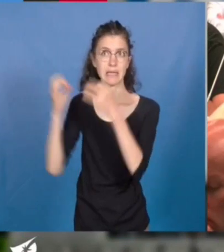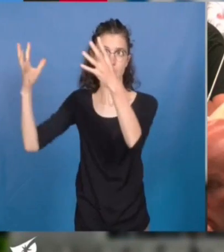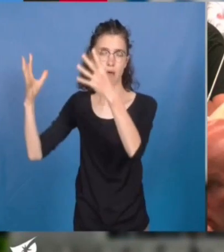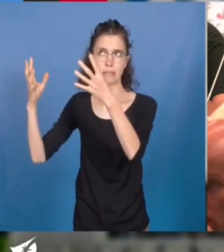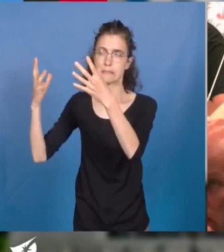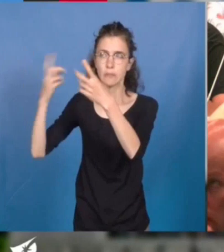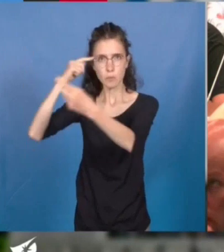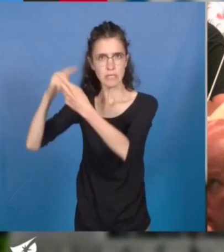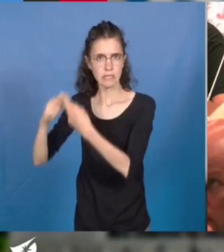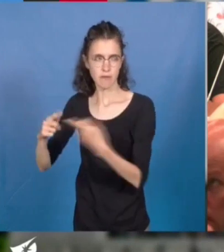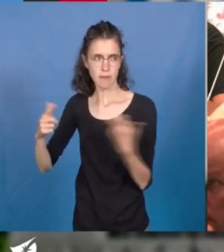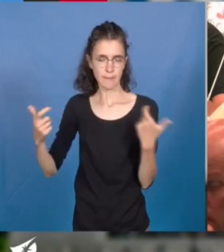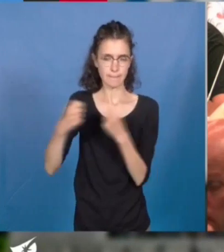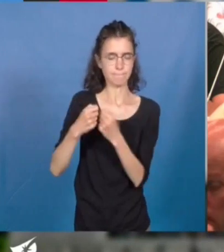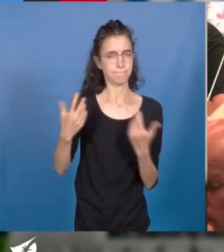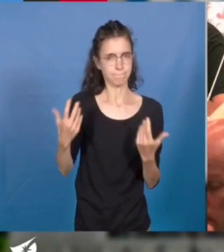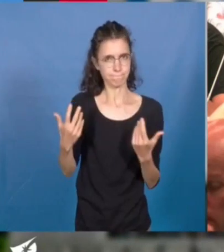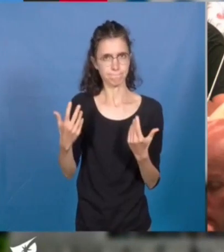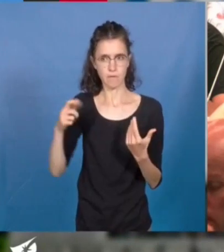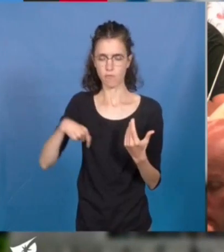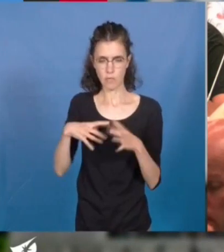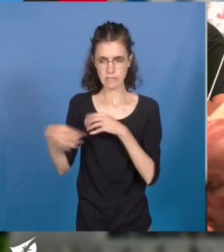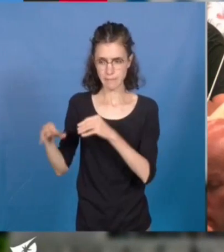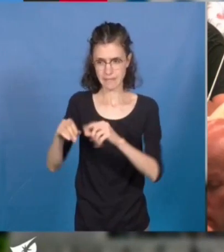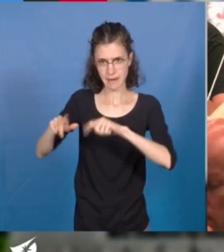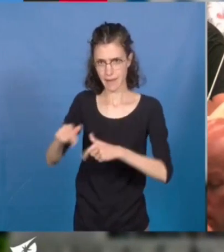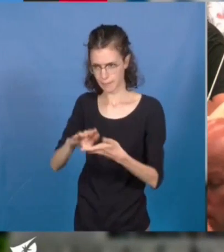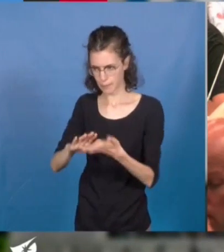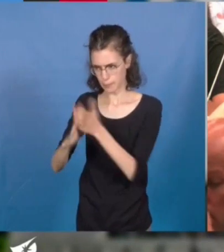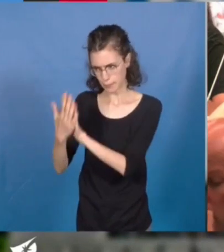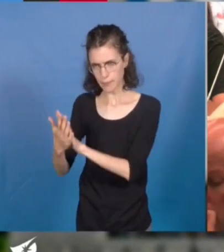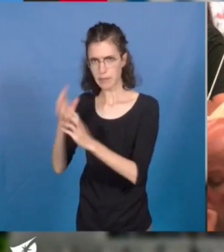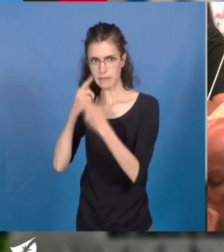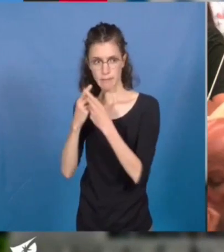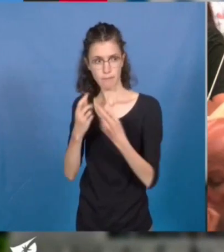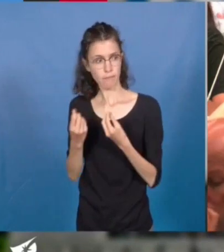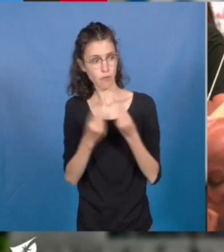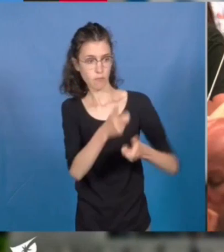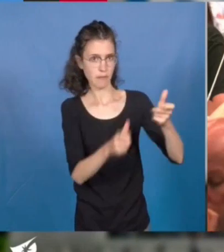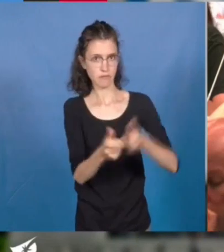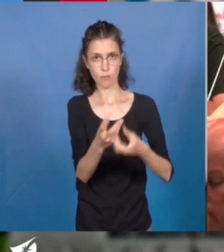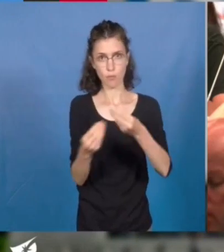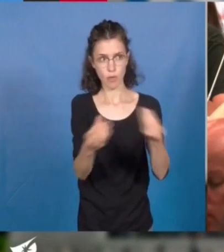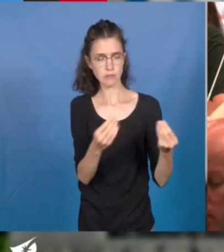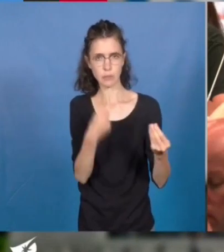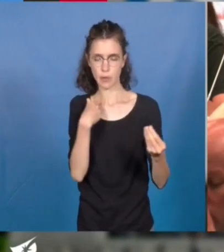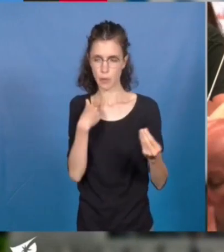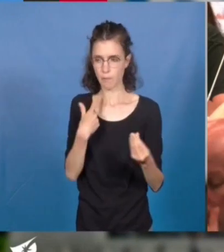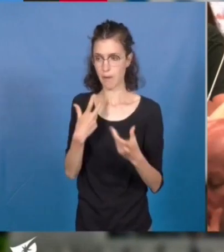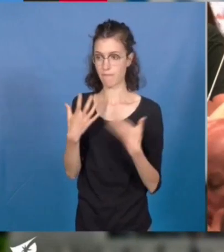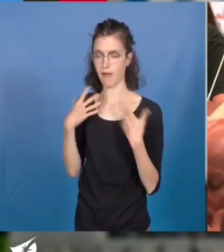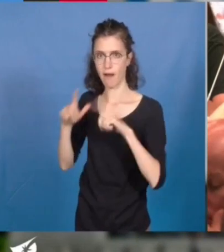renaturation des espaces concernés, ceci afin d'apporter des îlots de fraîcheur aux habitants, de reconnecter les populations à la nature,